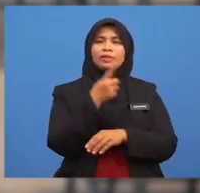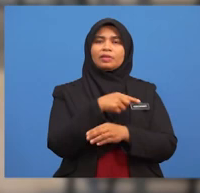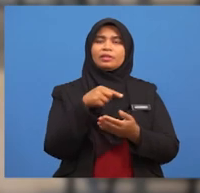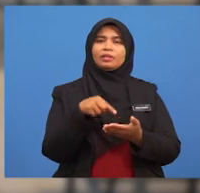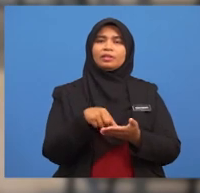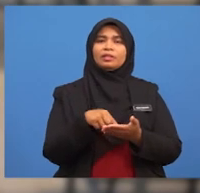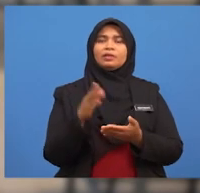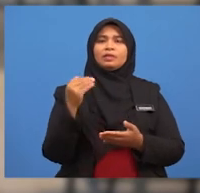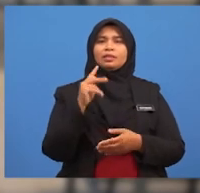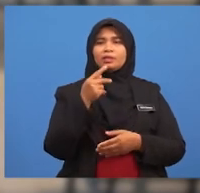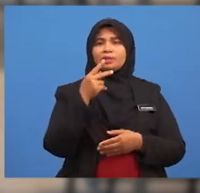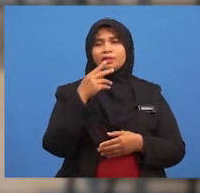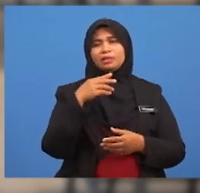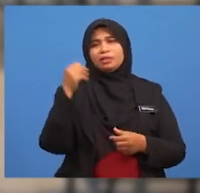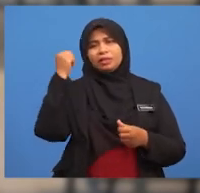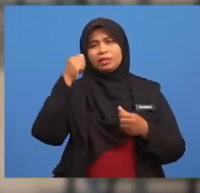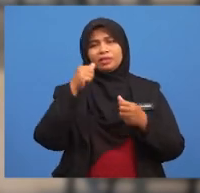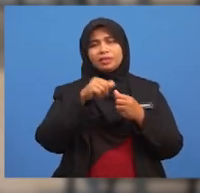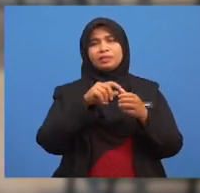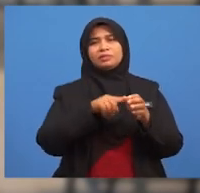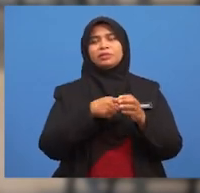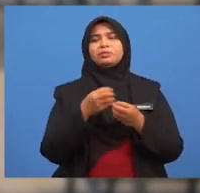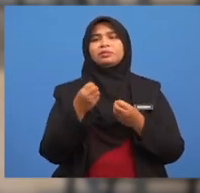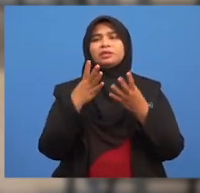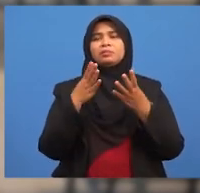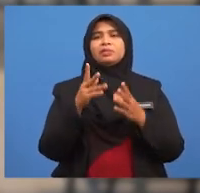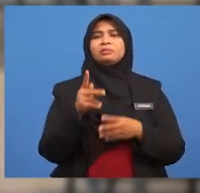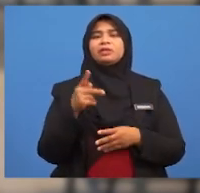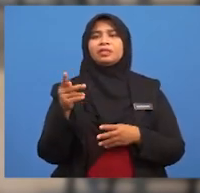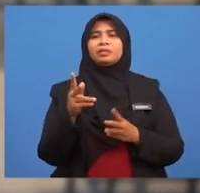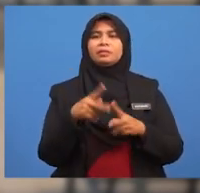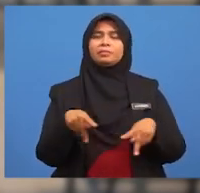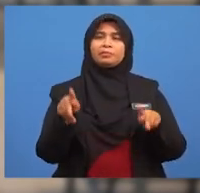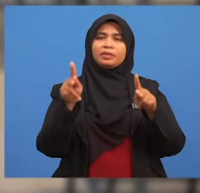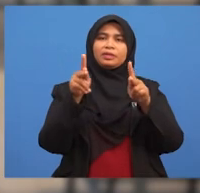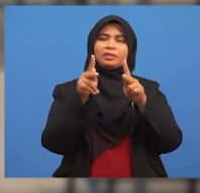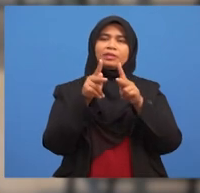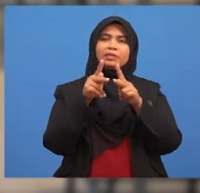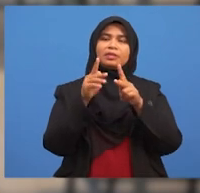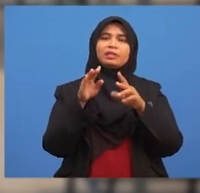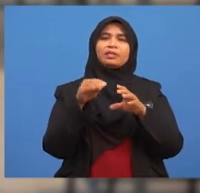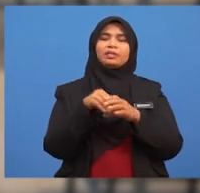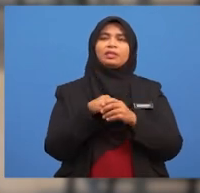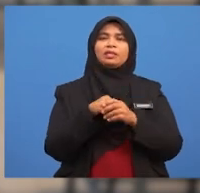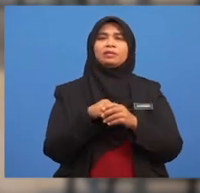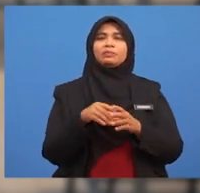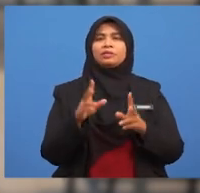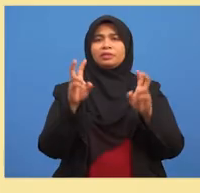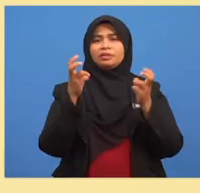pembelajaran pada hari ini, mari kita imbas kembali beberapa isi penting dalam topik kebarang kalian